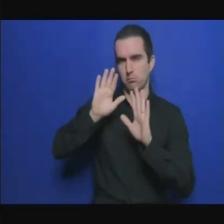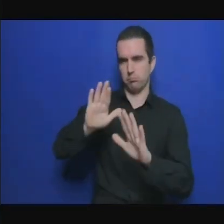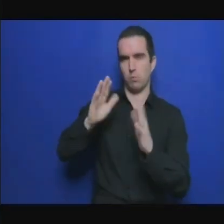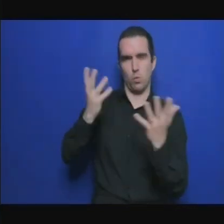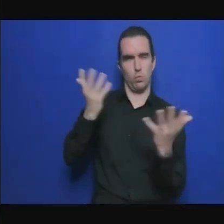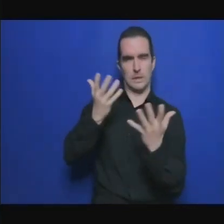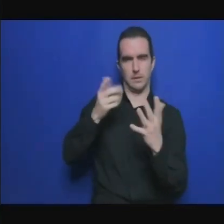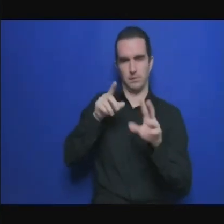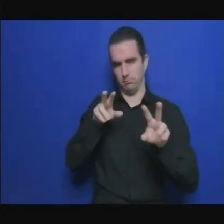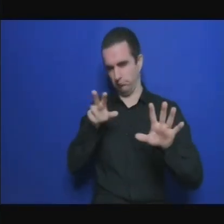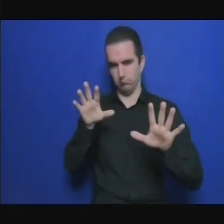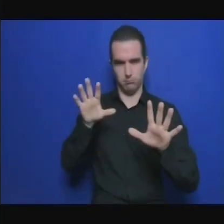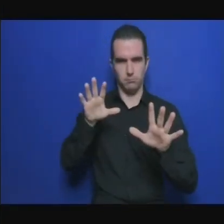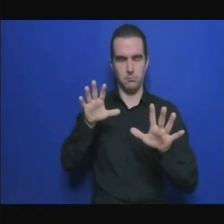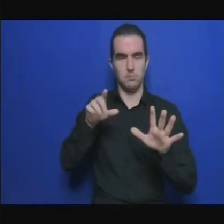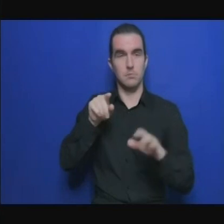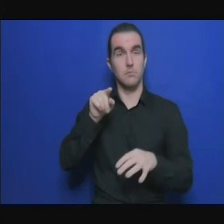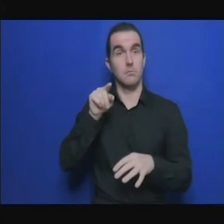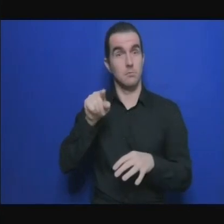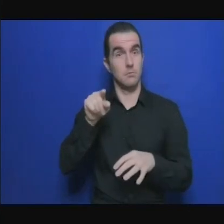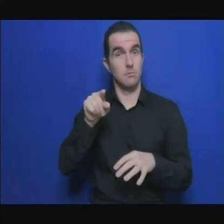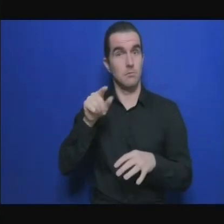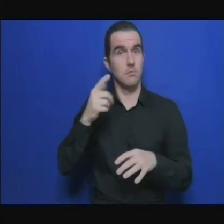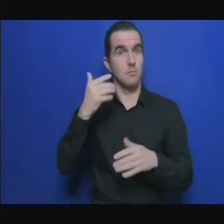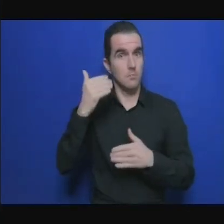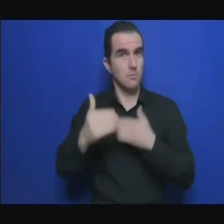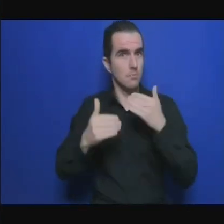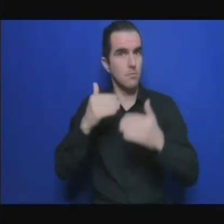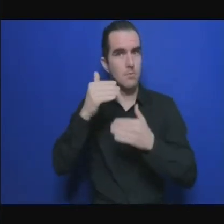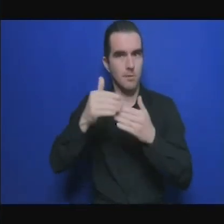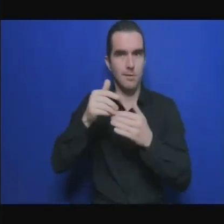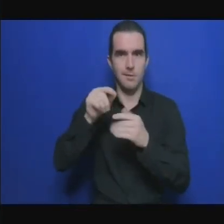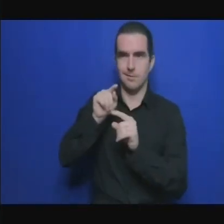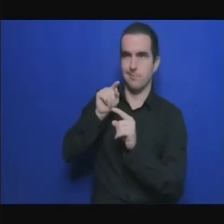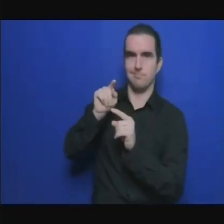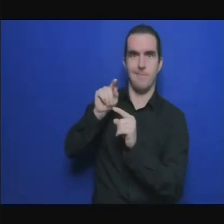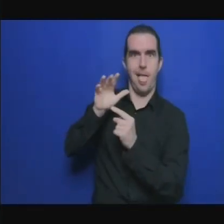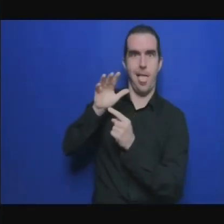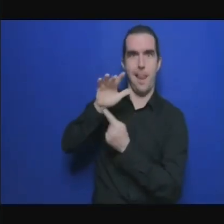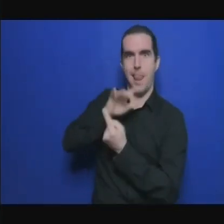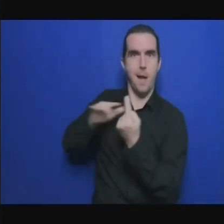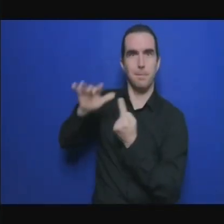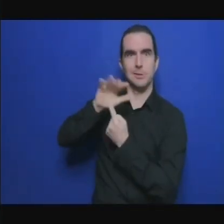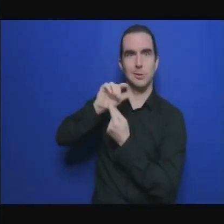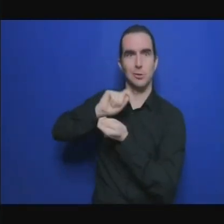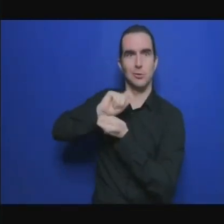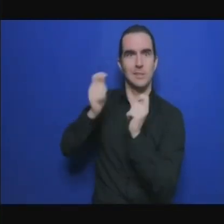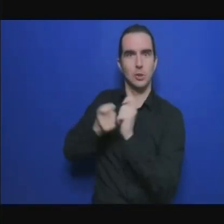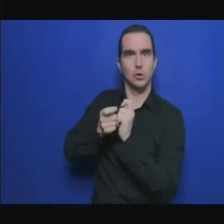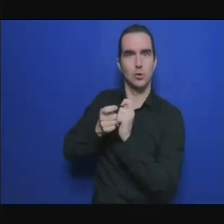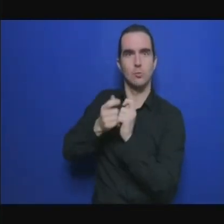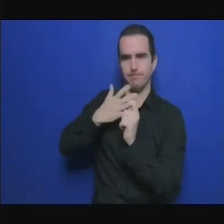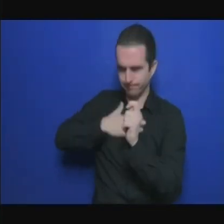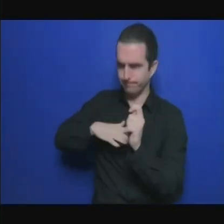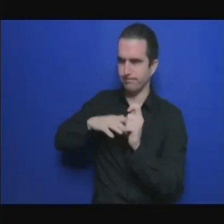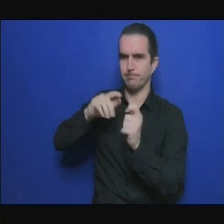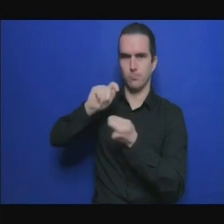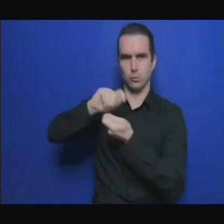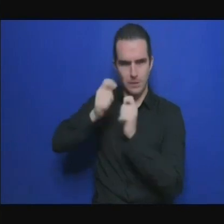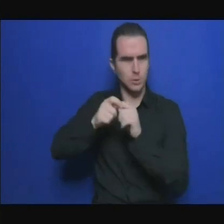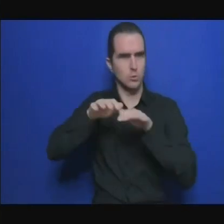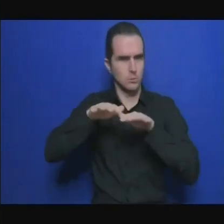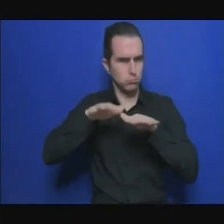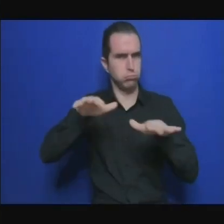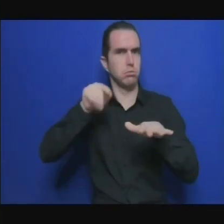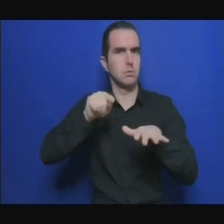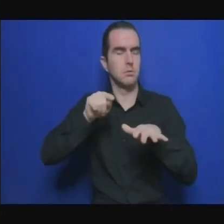pour élaborer justement ce rapport donc c'est pas fait au hasard c'est pas fait n'importe comment il y a des méthodologies qui sont proposées qui